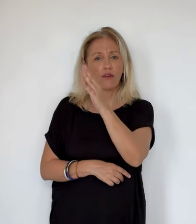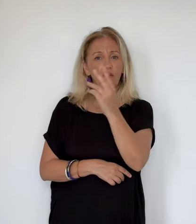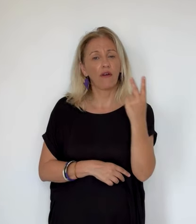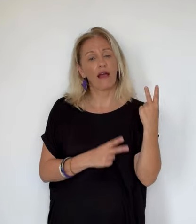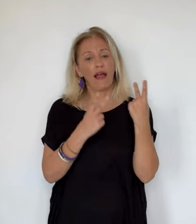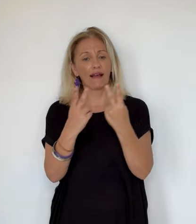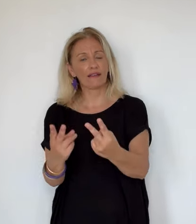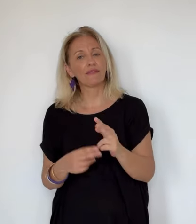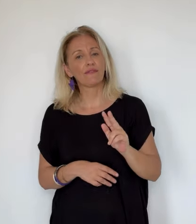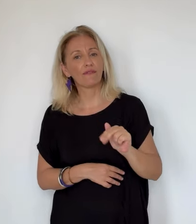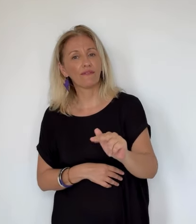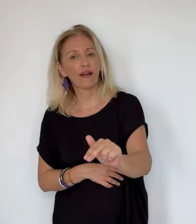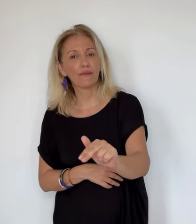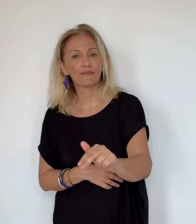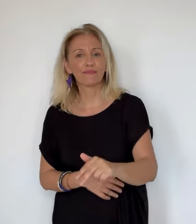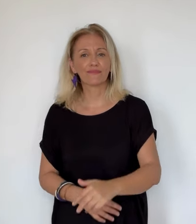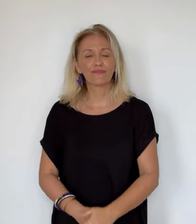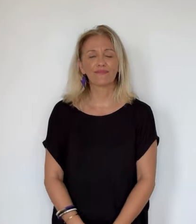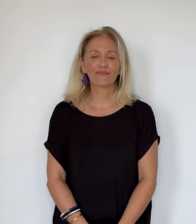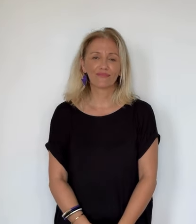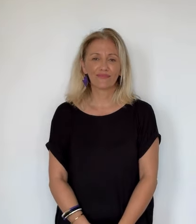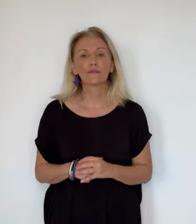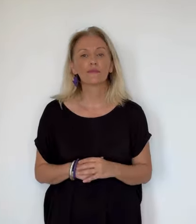colonne de pompiers des Hautes-Alpes et des Alpes de Haute-Provence.